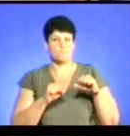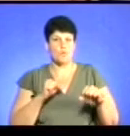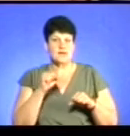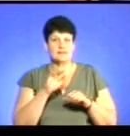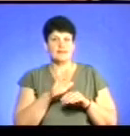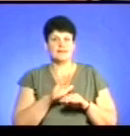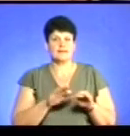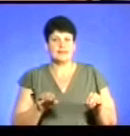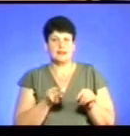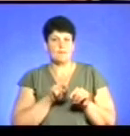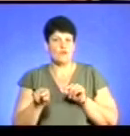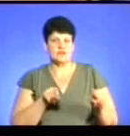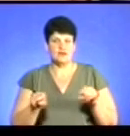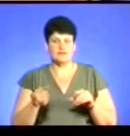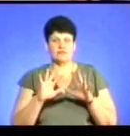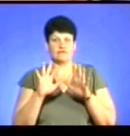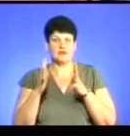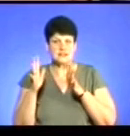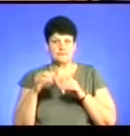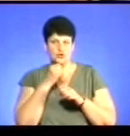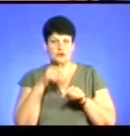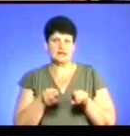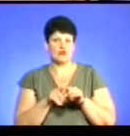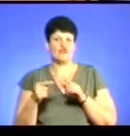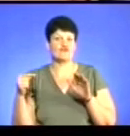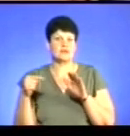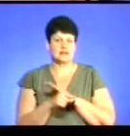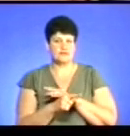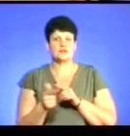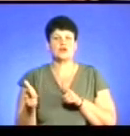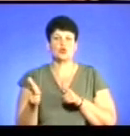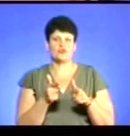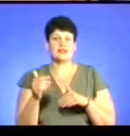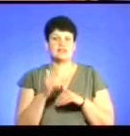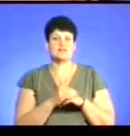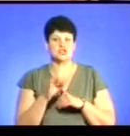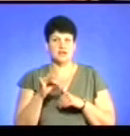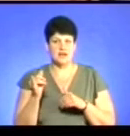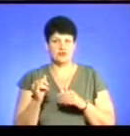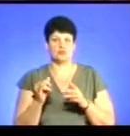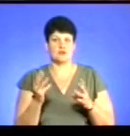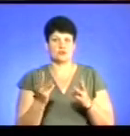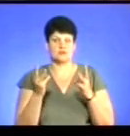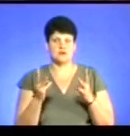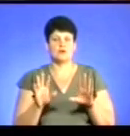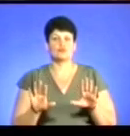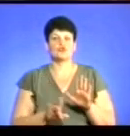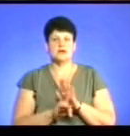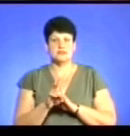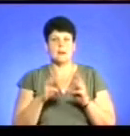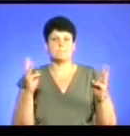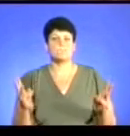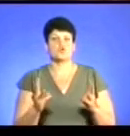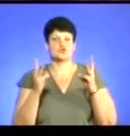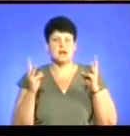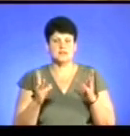порозбігалися в лісі, дорослі також втекли з місця події. Вони готували вечерю на багаті, сталася пожежа і